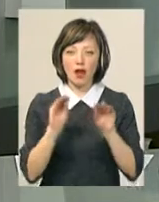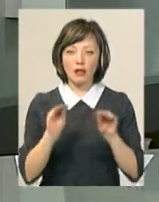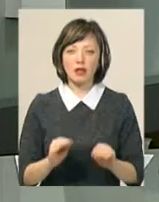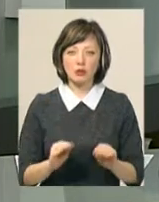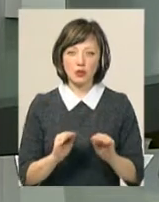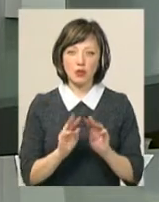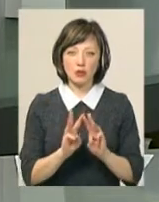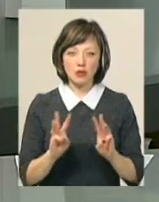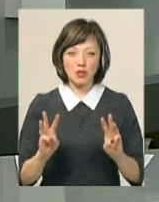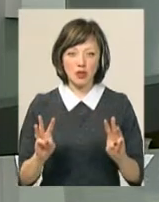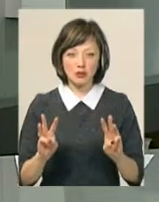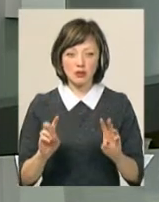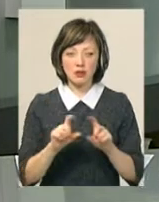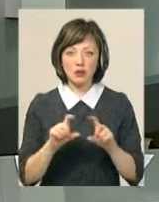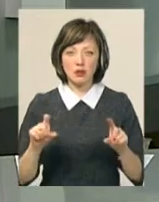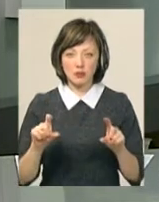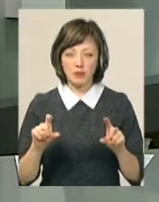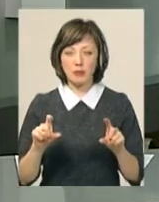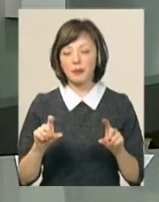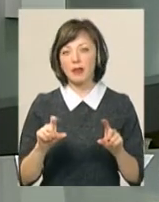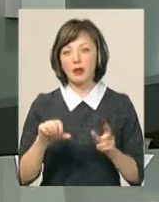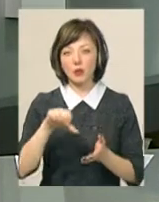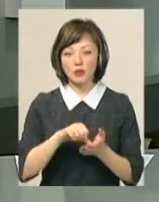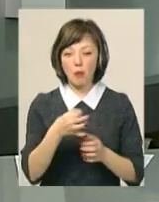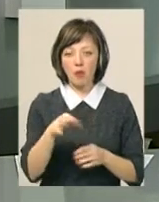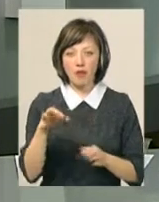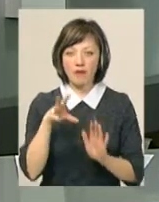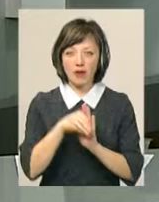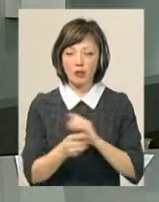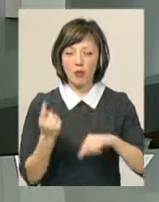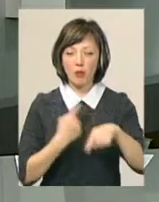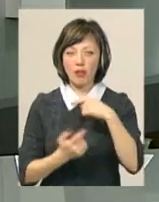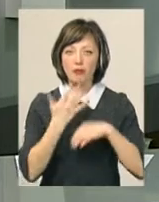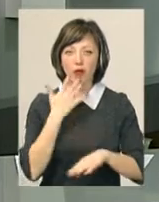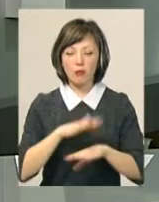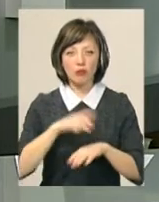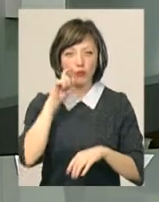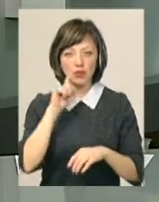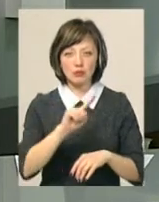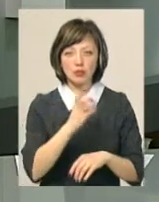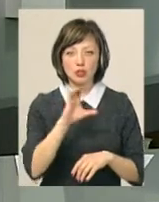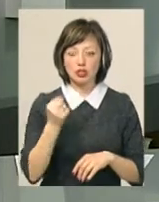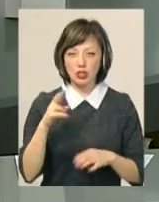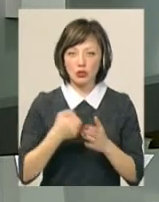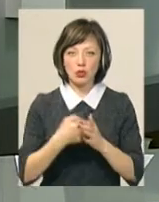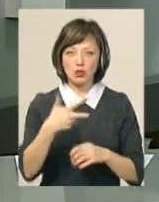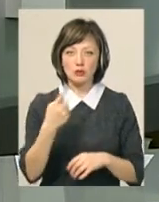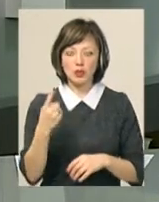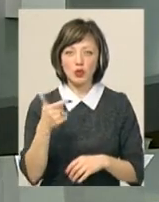-анкету за посиланням. Нагадаю, участь у конкурсі беруть монети, офіційно введені в обіг Національним банком України з 1 січня до